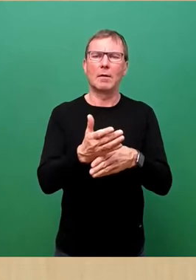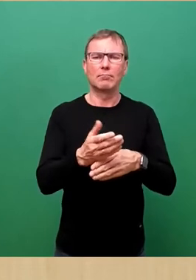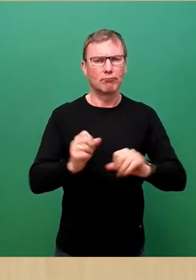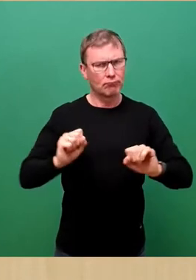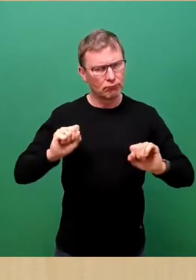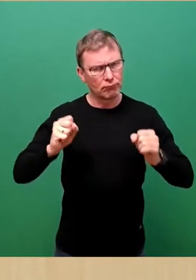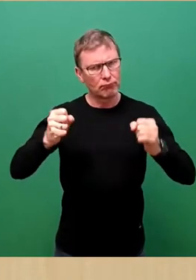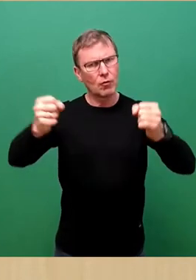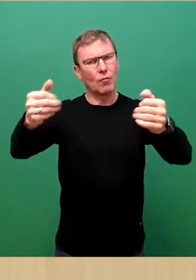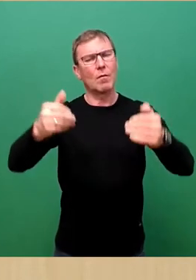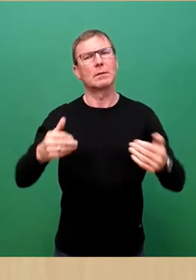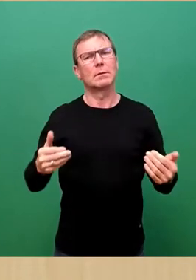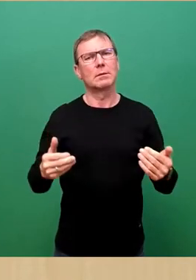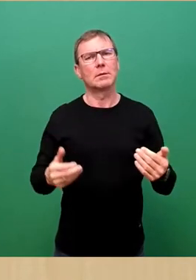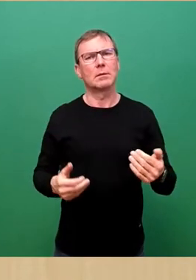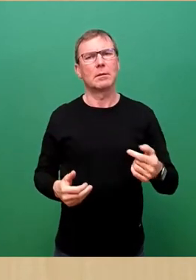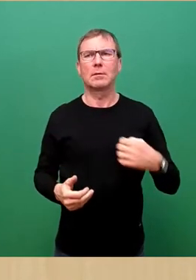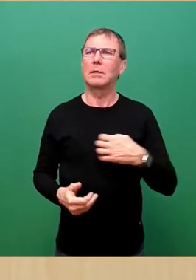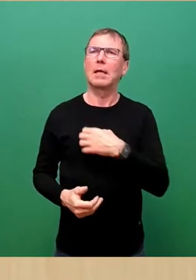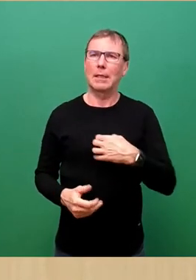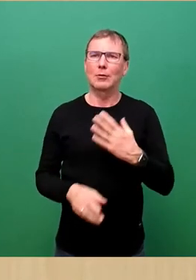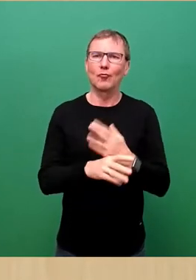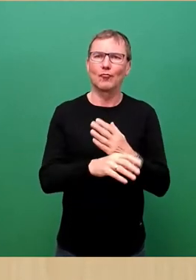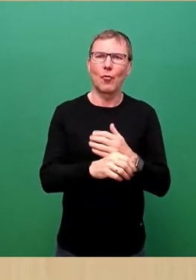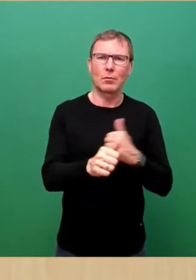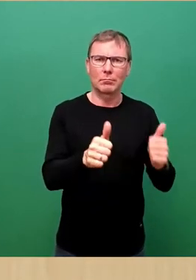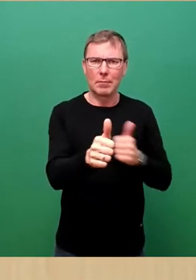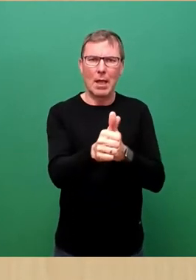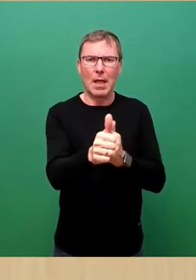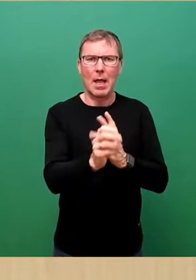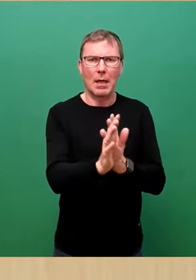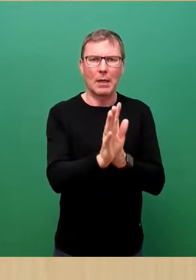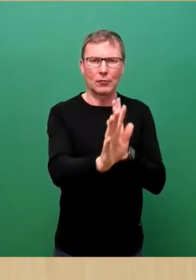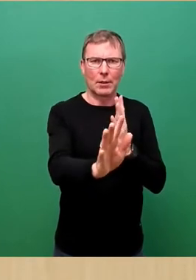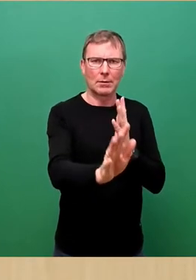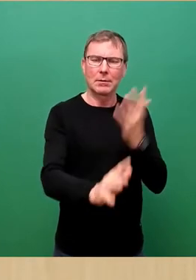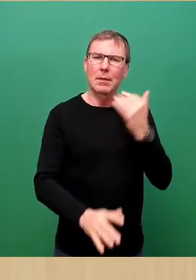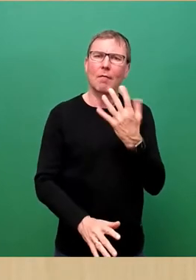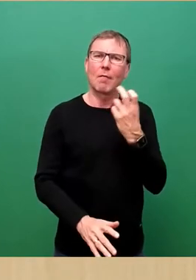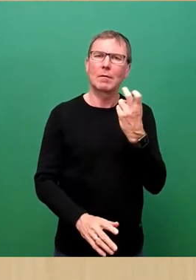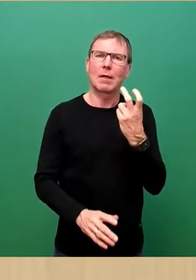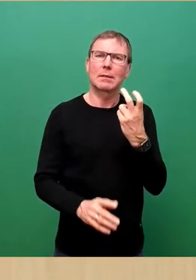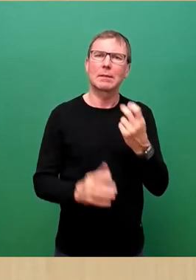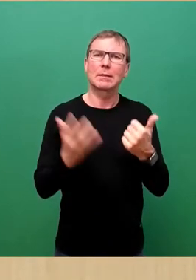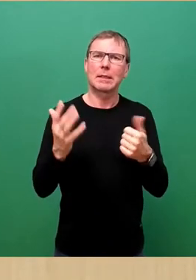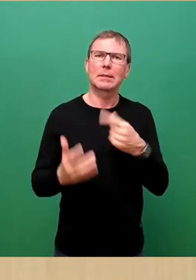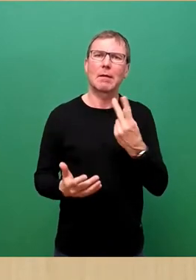Wir stellen uns hier schon als Dresden an. Denn seit dem 25.06.2021